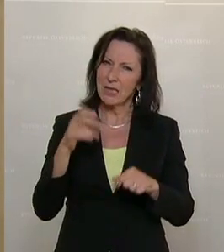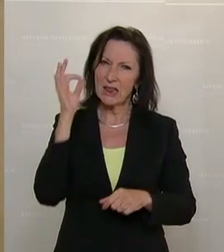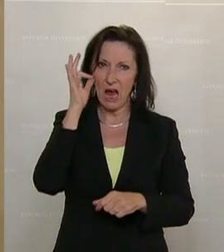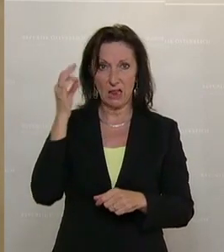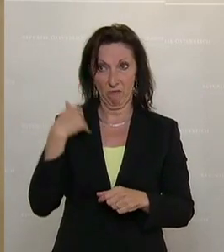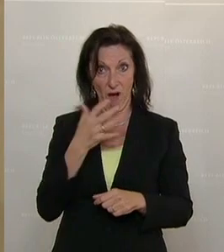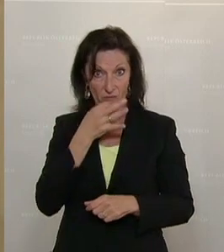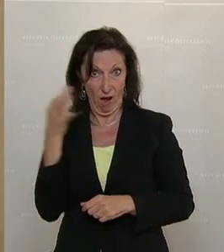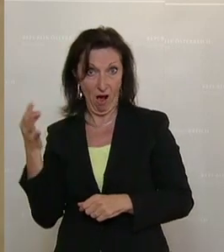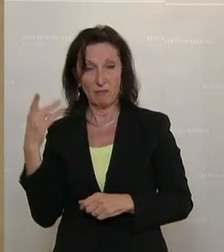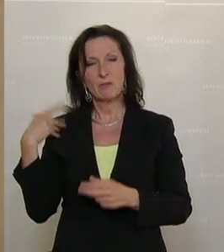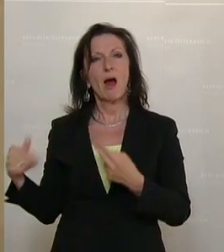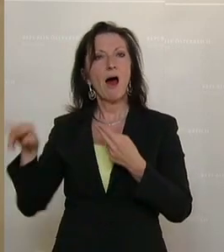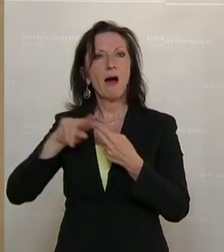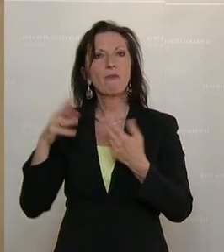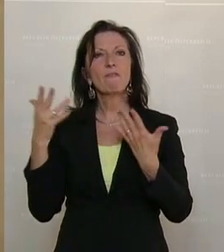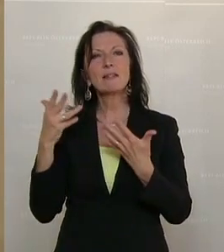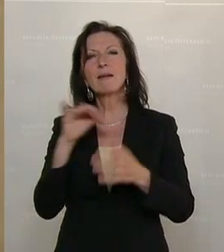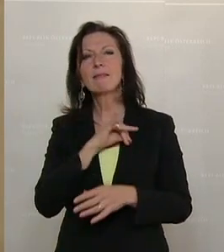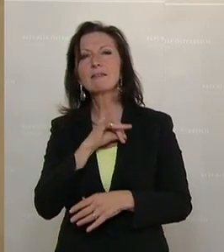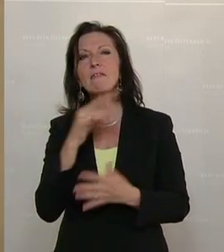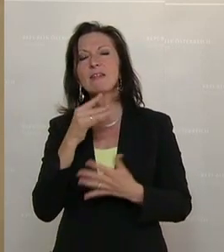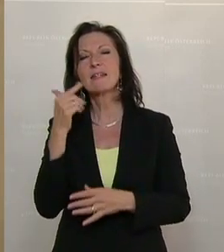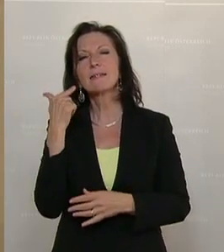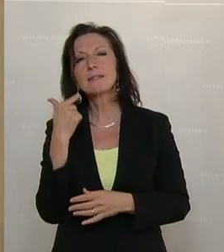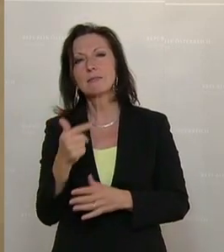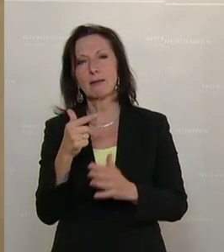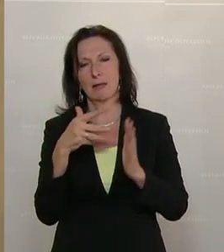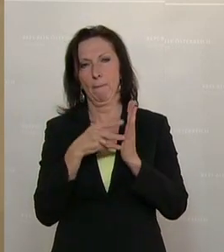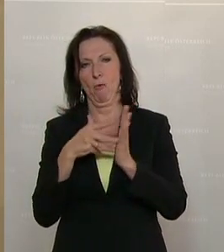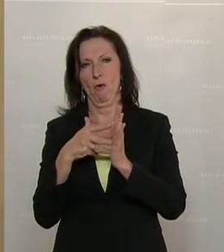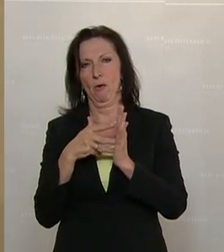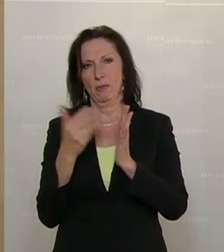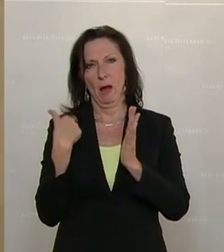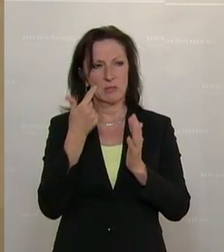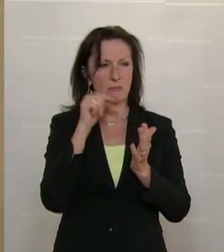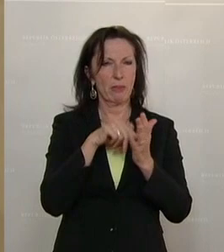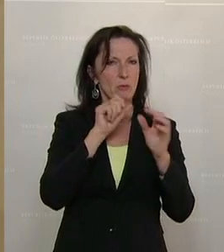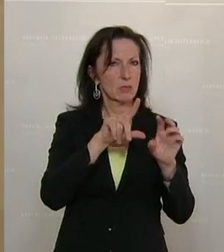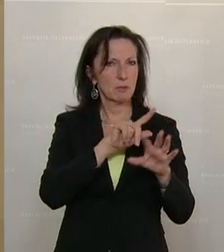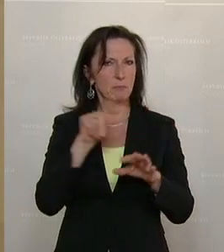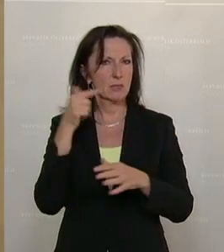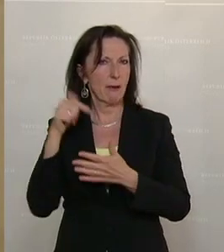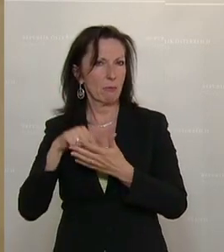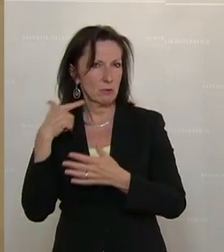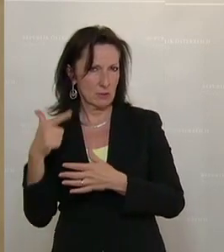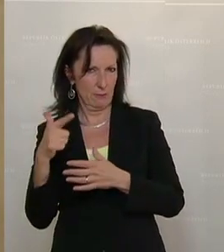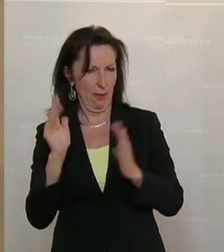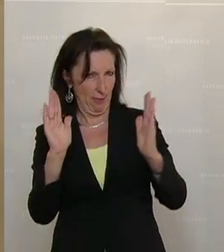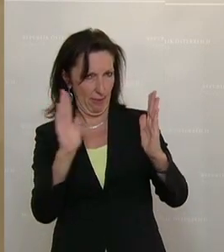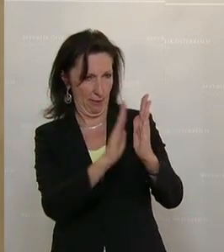Frage geantwortet, dass rund 20 Prüfungen in den Jahren 2017 bis 2020